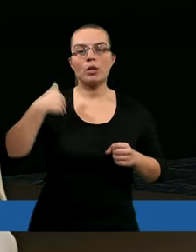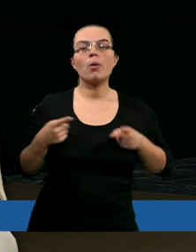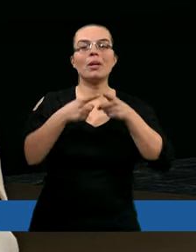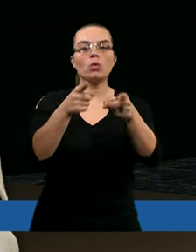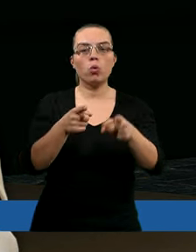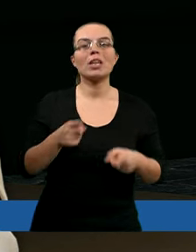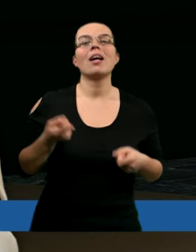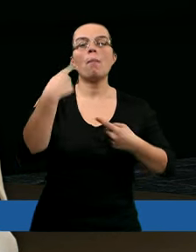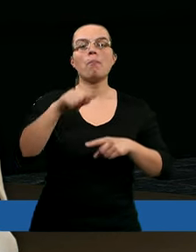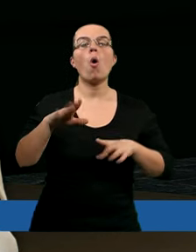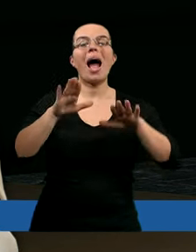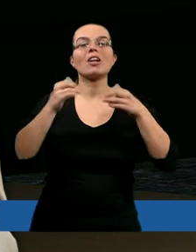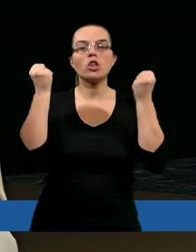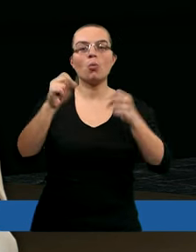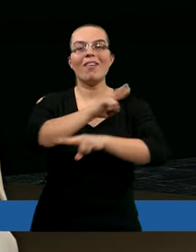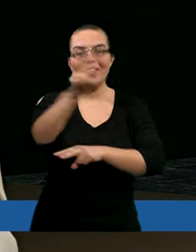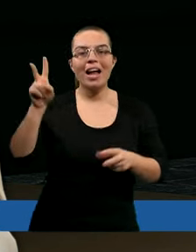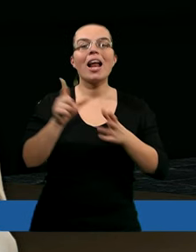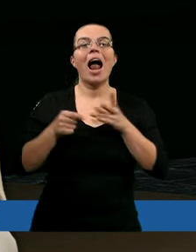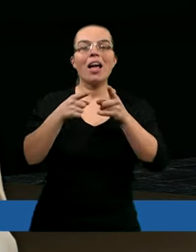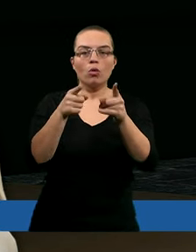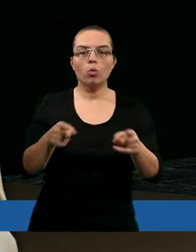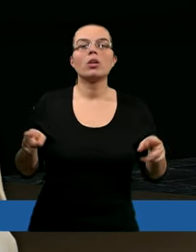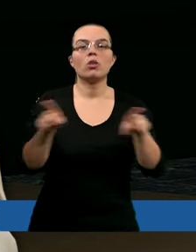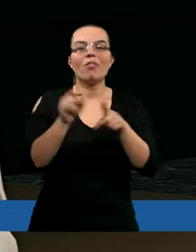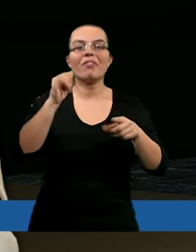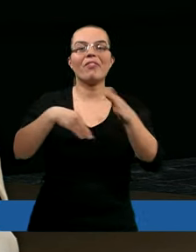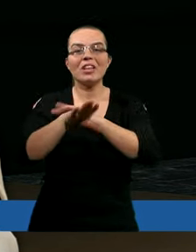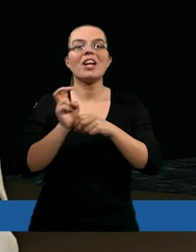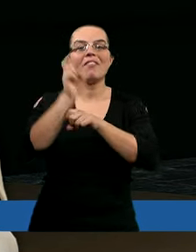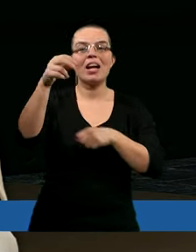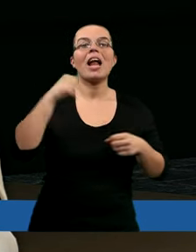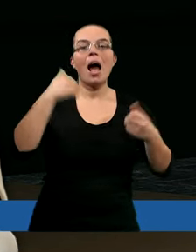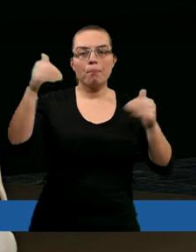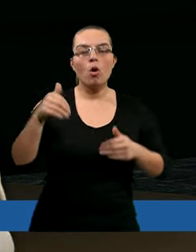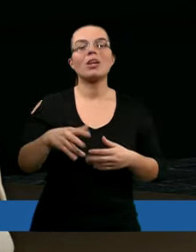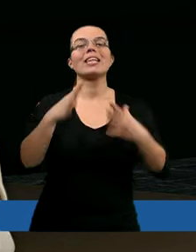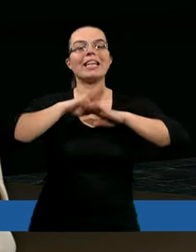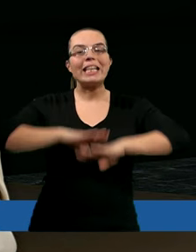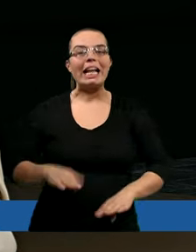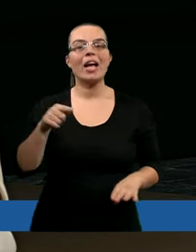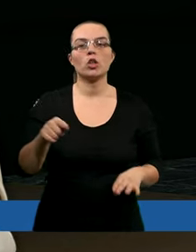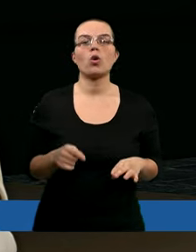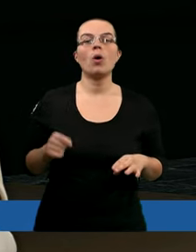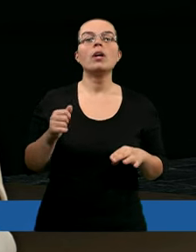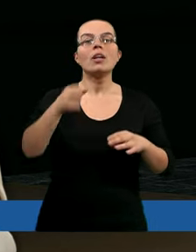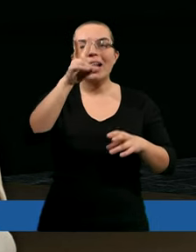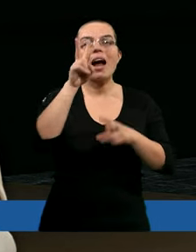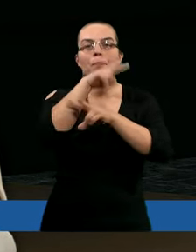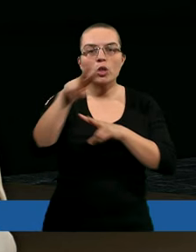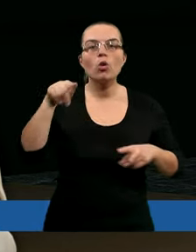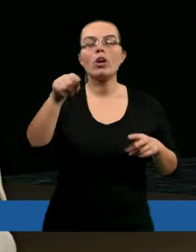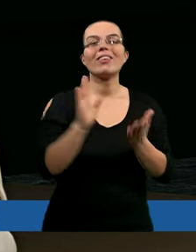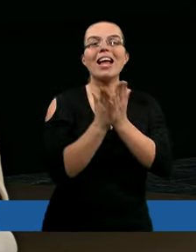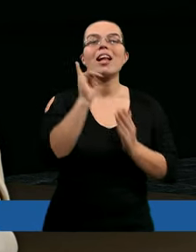kuszeni ponad siły wasze, ale z pokuszeniem da i wyjście, abyście je mogli znieść. Kiedy tak przyglądamy się